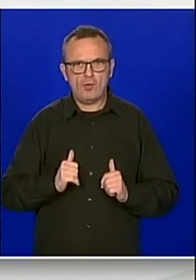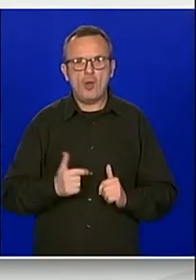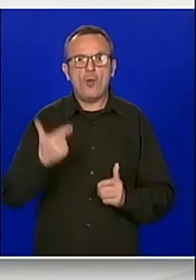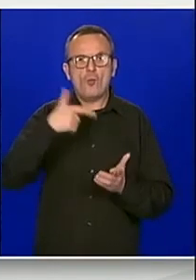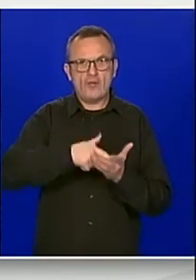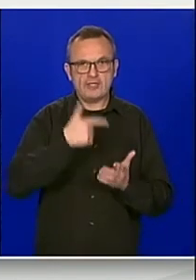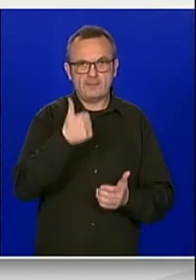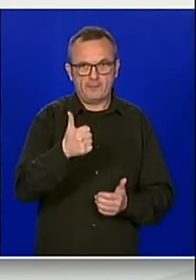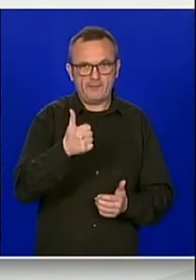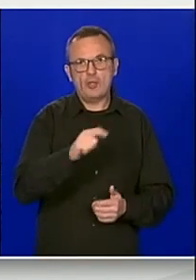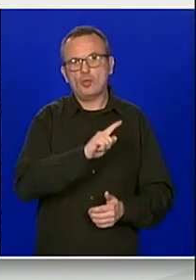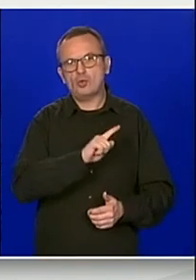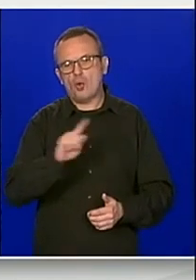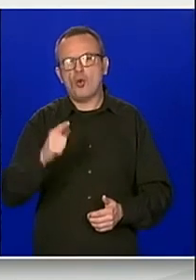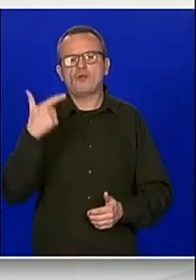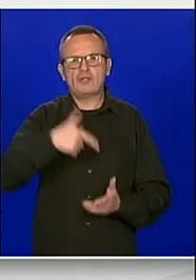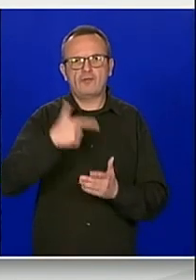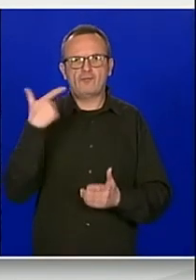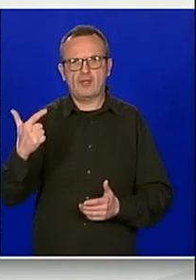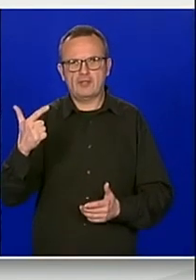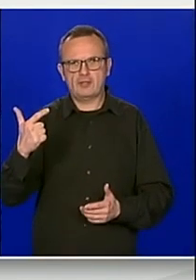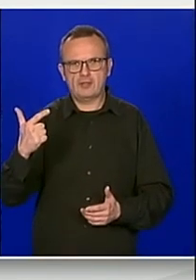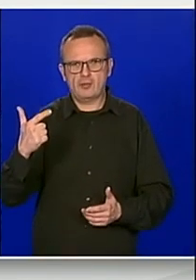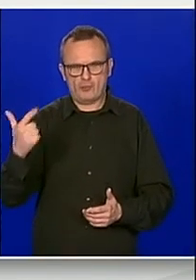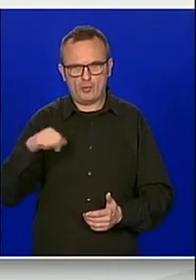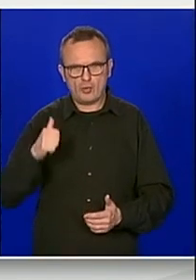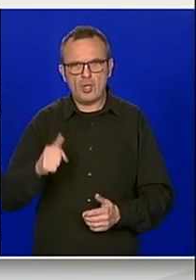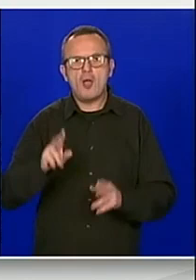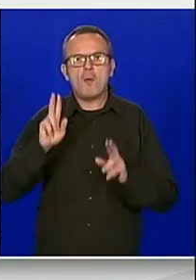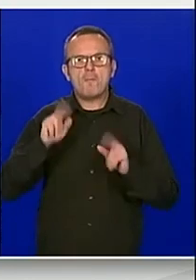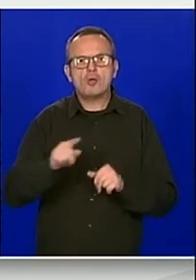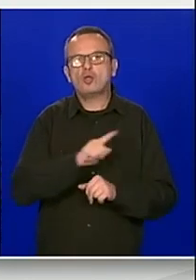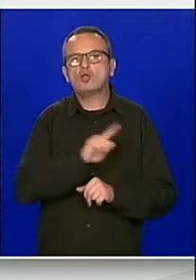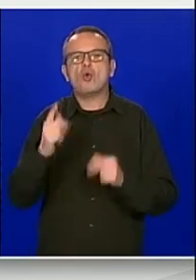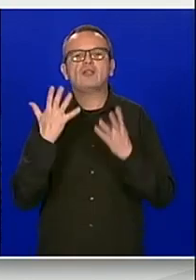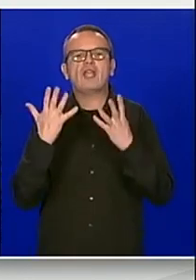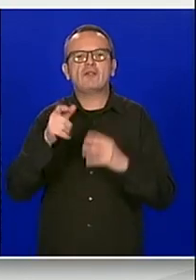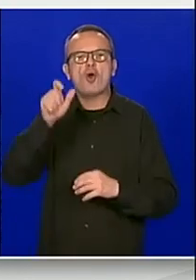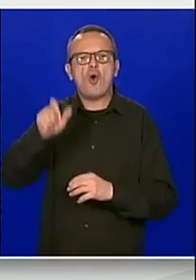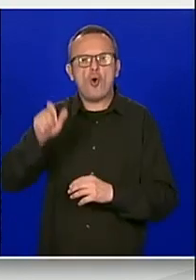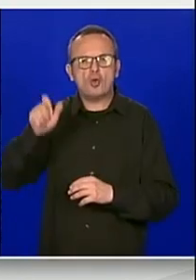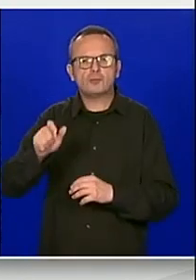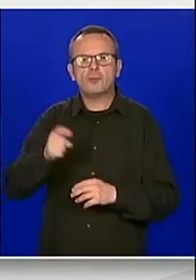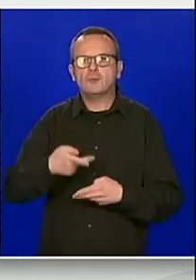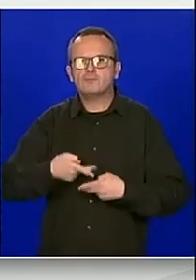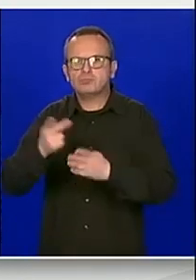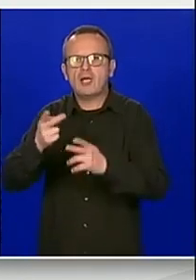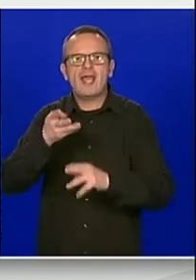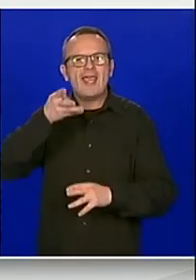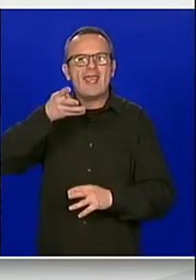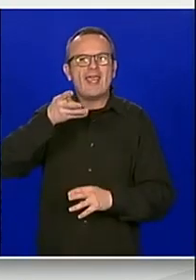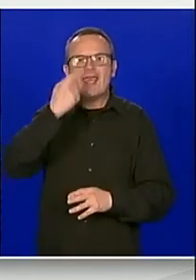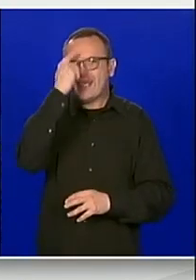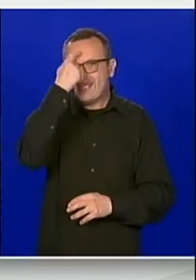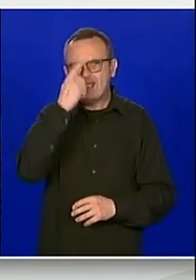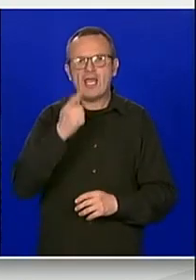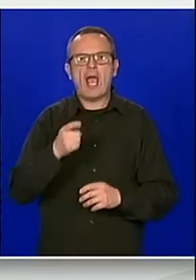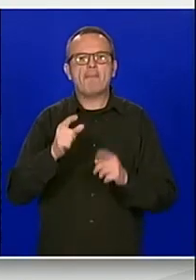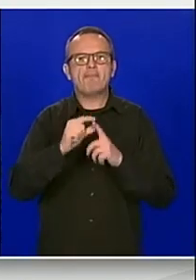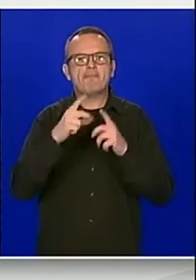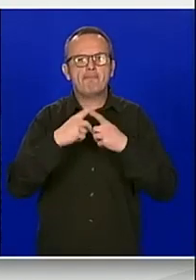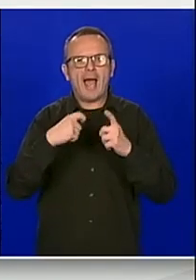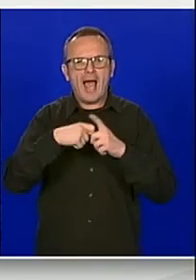2022. godini mogućnost upučivanja do devet pripadnika u operaciju u Indiji i Pakistanu, u zapadnu Saharu do pet